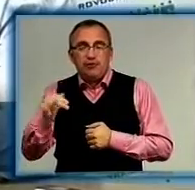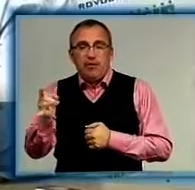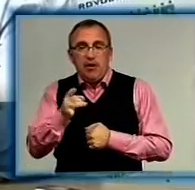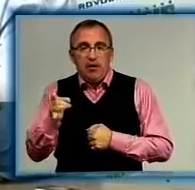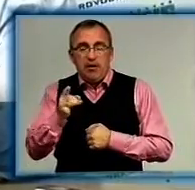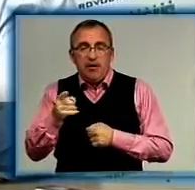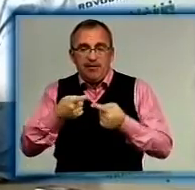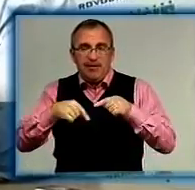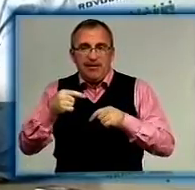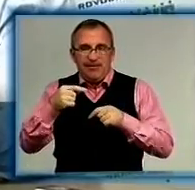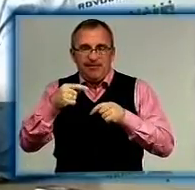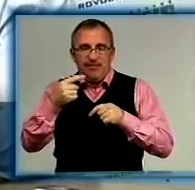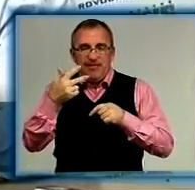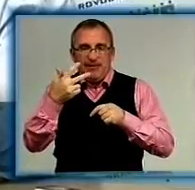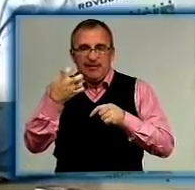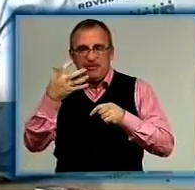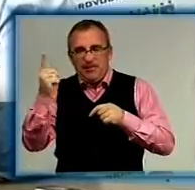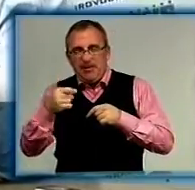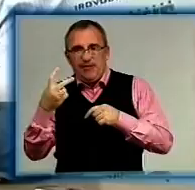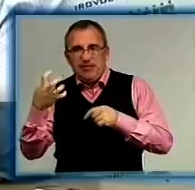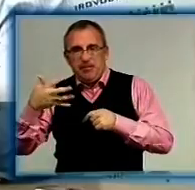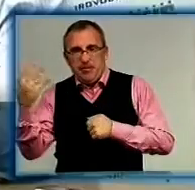дільниця 350-255.